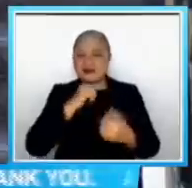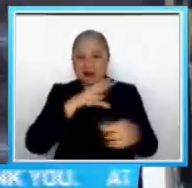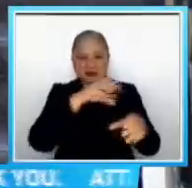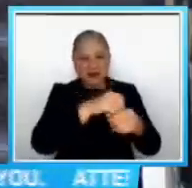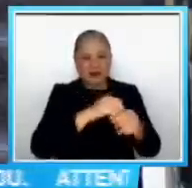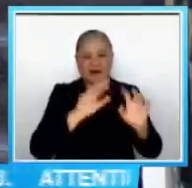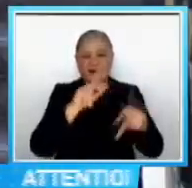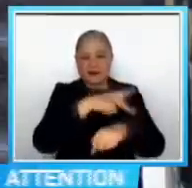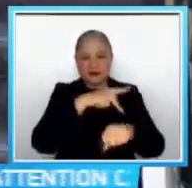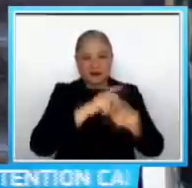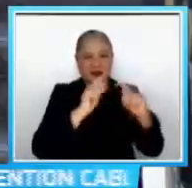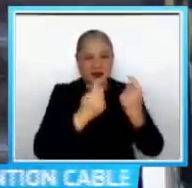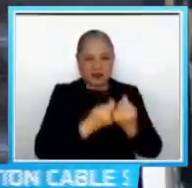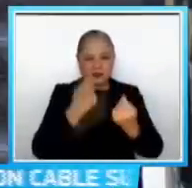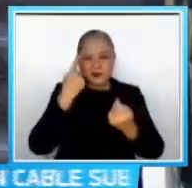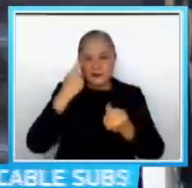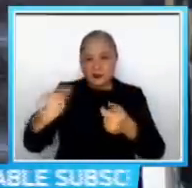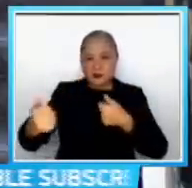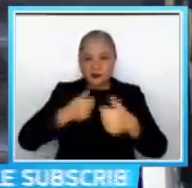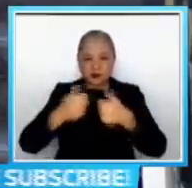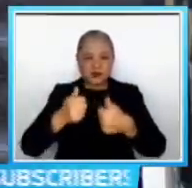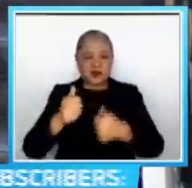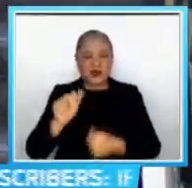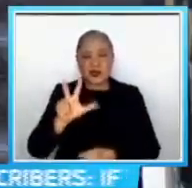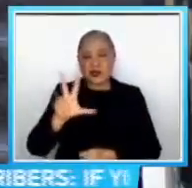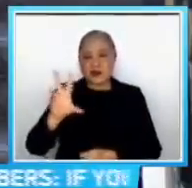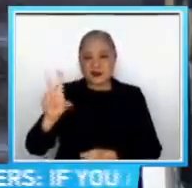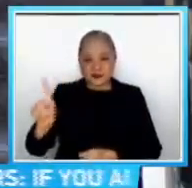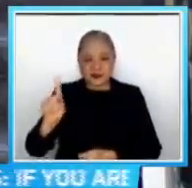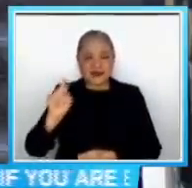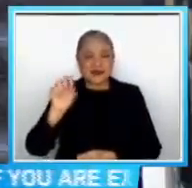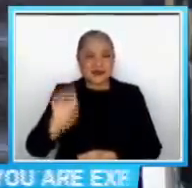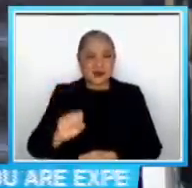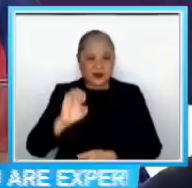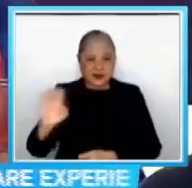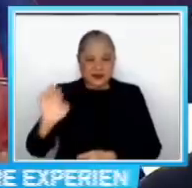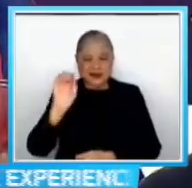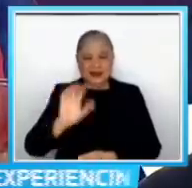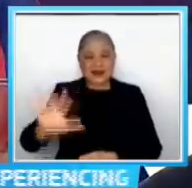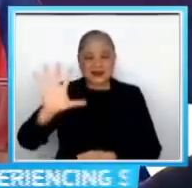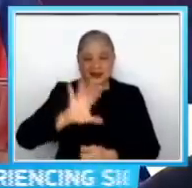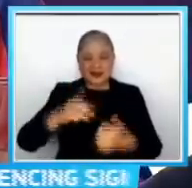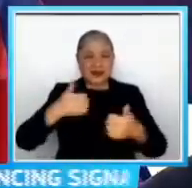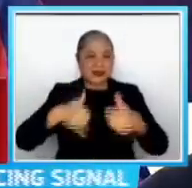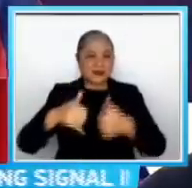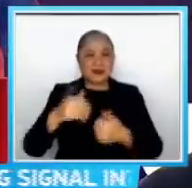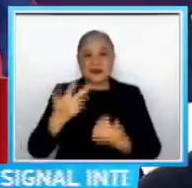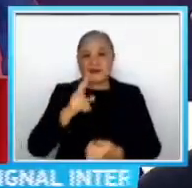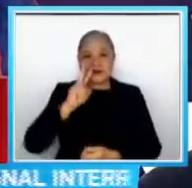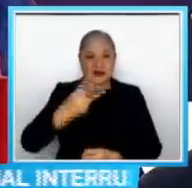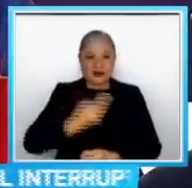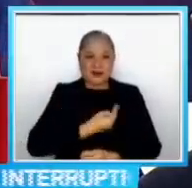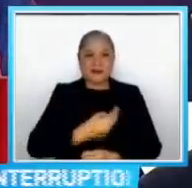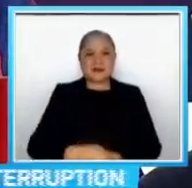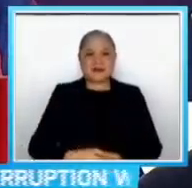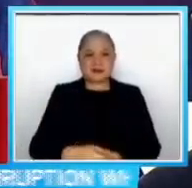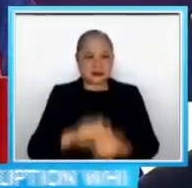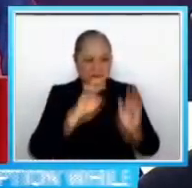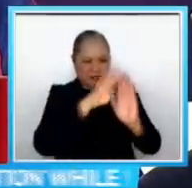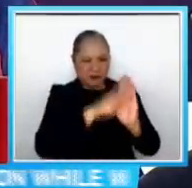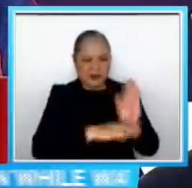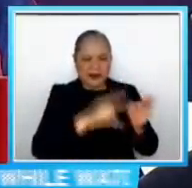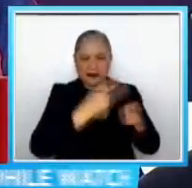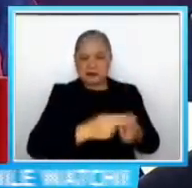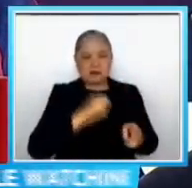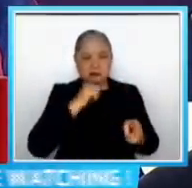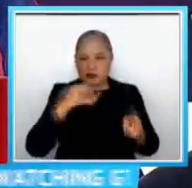lalaban sa 31st Southeast Asian Games sa Hanoi, Vietnam sa Mayo Wala ang pangalan ni Obiena sa listahang isinumitin ng Philippine Athletics Track and